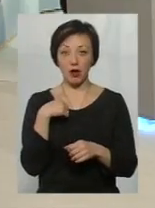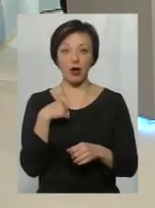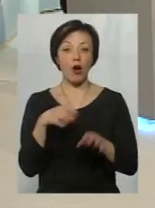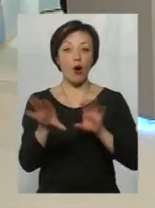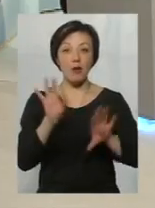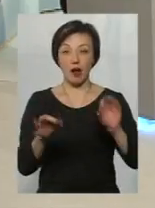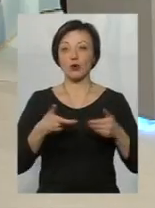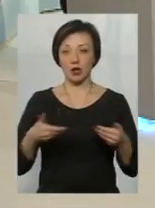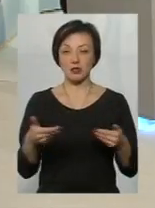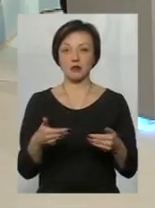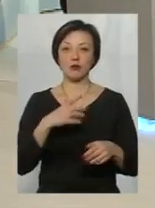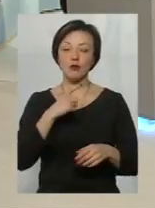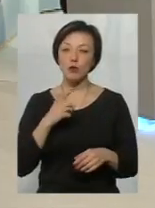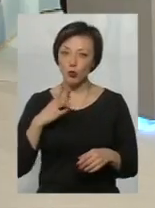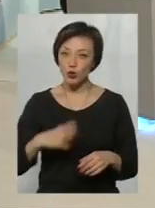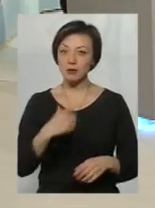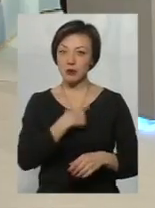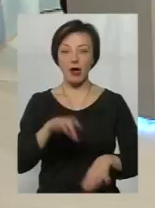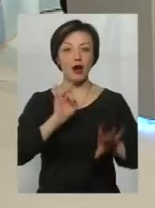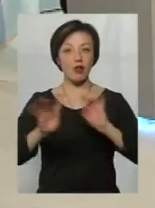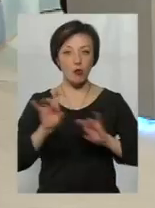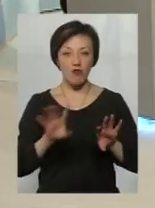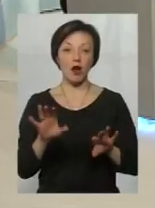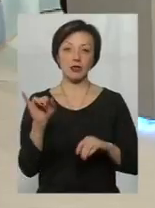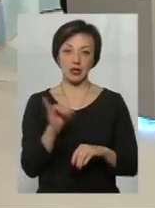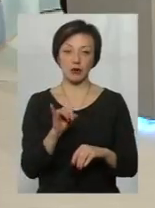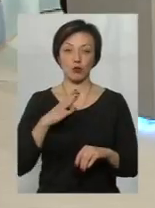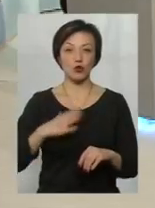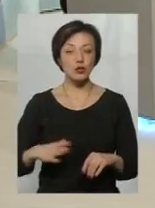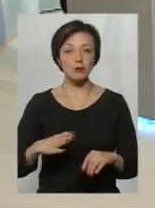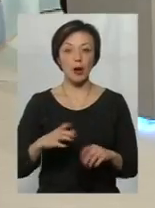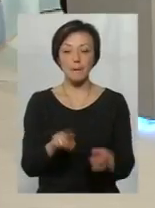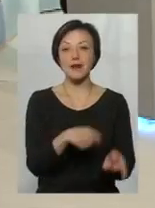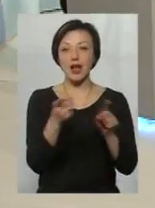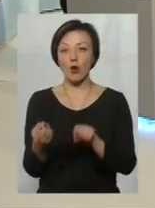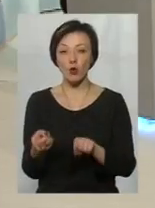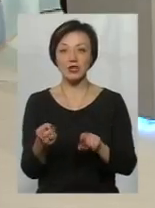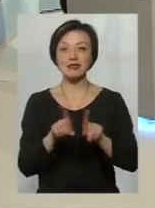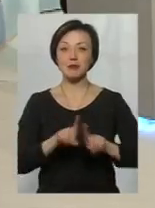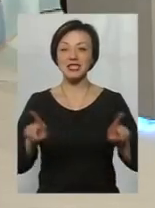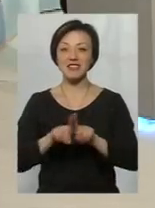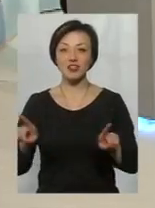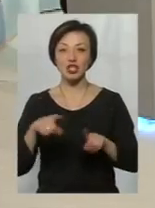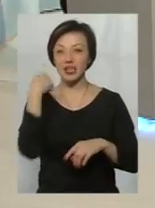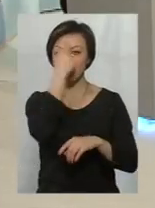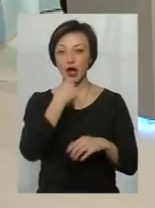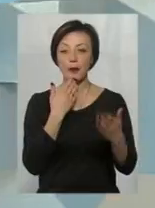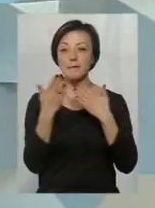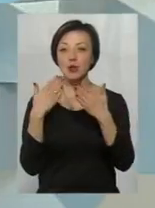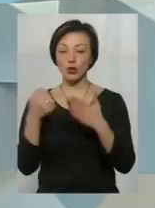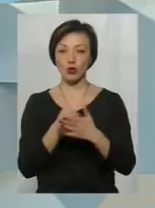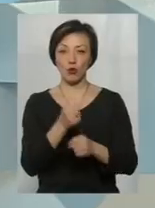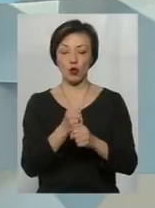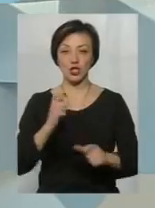вони вибирають нас. Ми мусимо себе рекламувати, і тому ми мусимо переходити на якісь такі специфічні індивідуальні підходи до